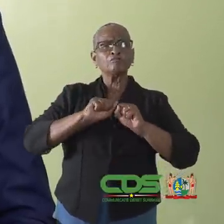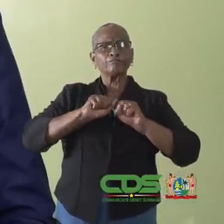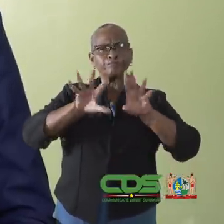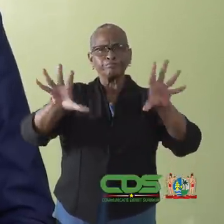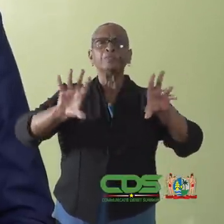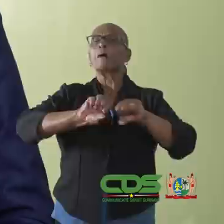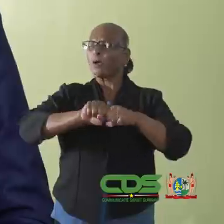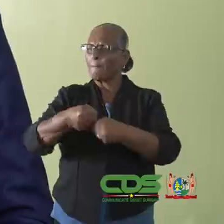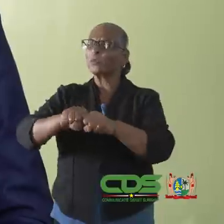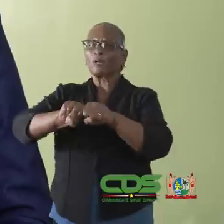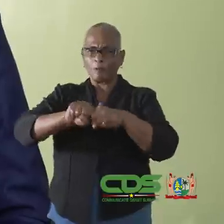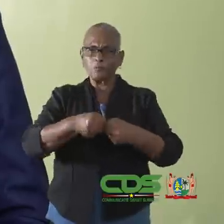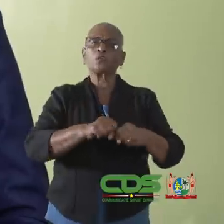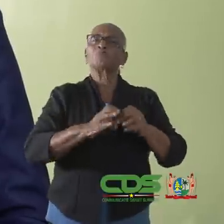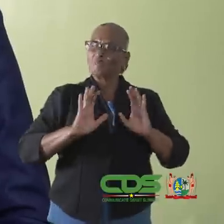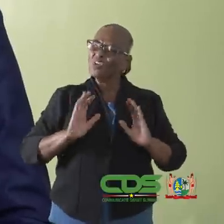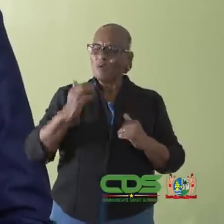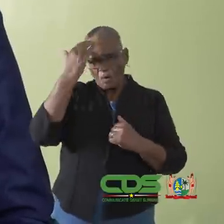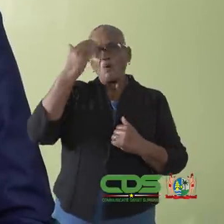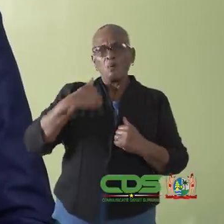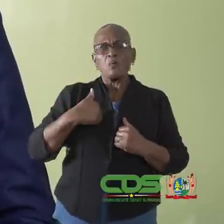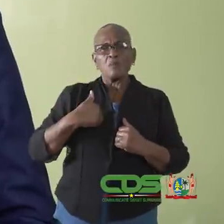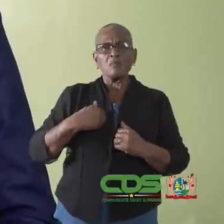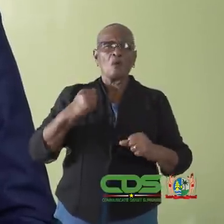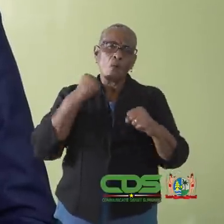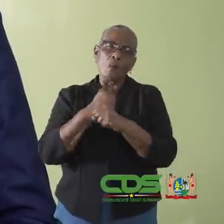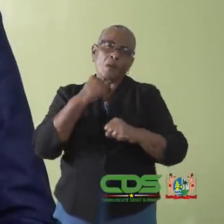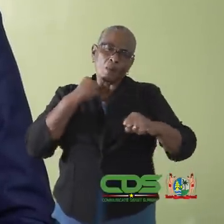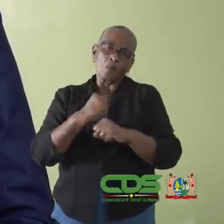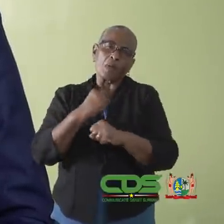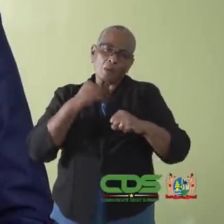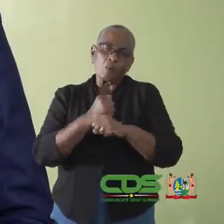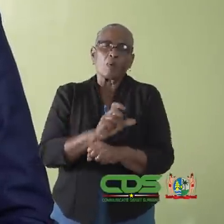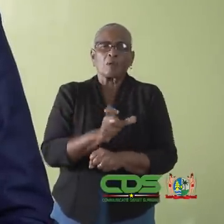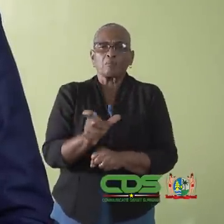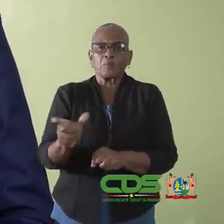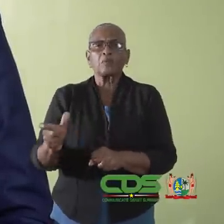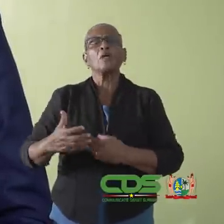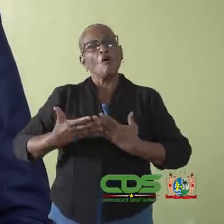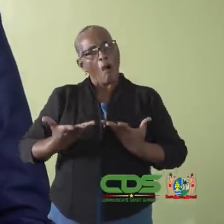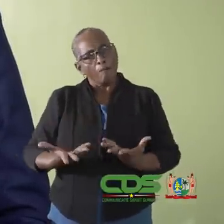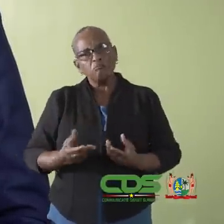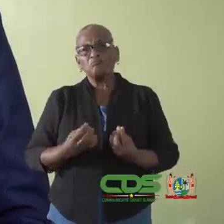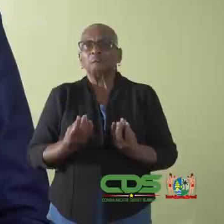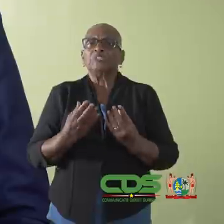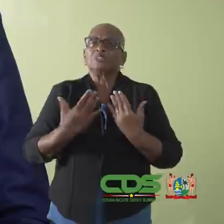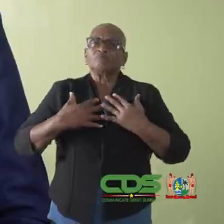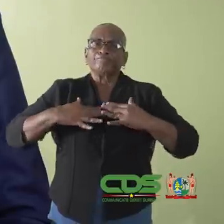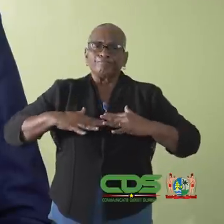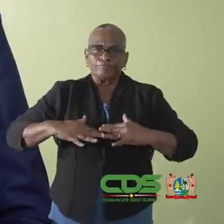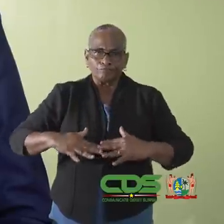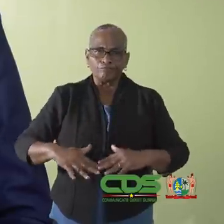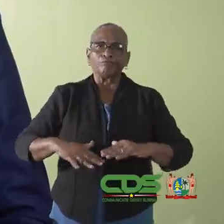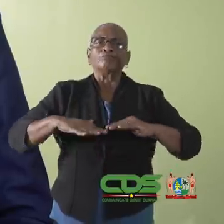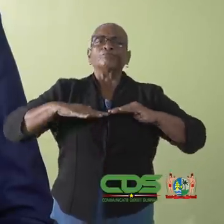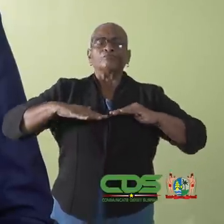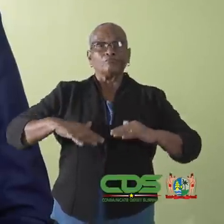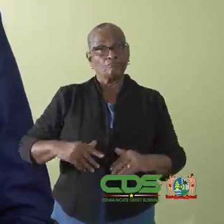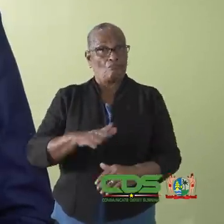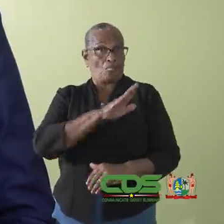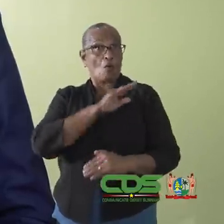pandemie ontwrichting brengt. We werken hard aan het inzetten van de nodige middelen die verlichtend kunnen werken.